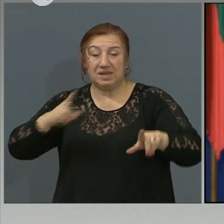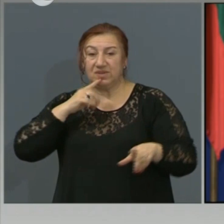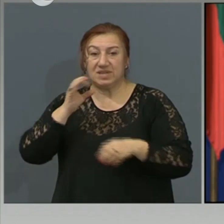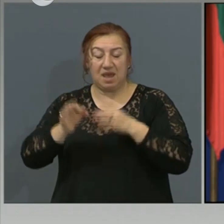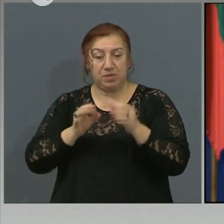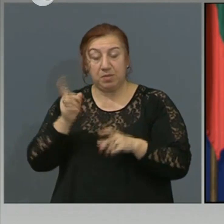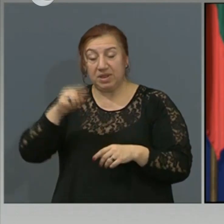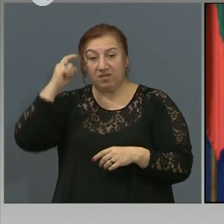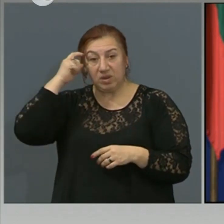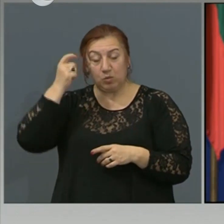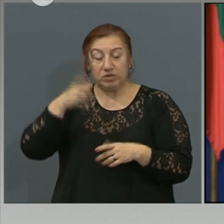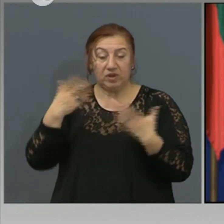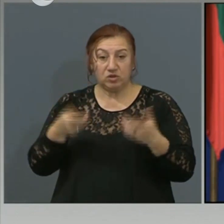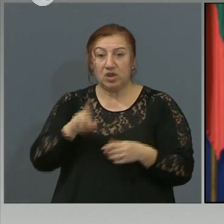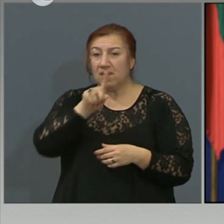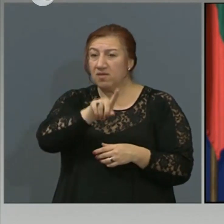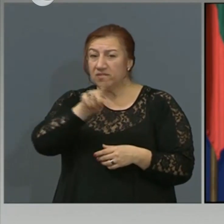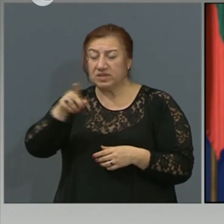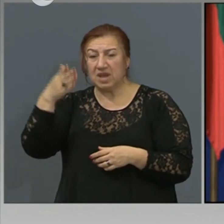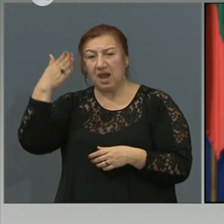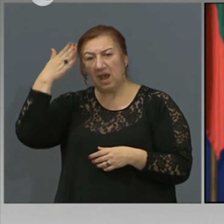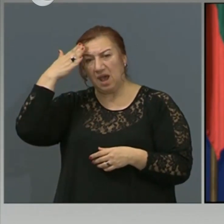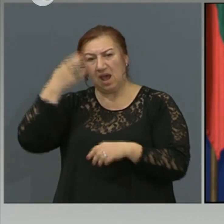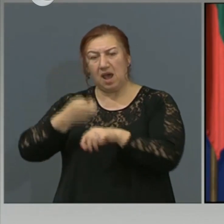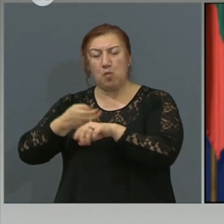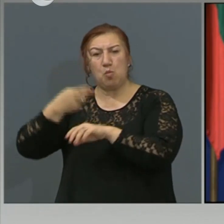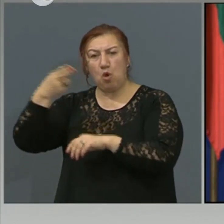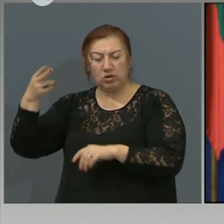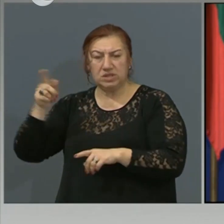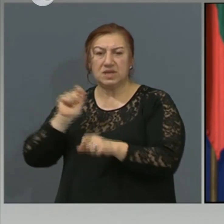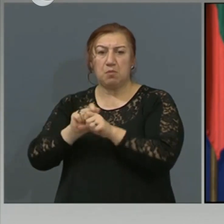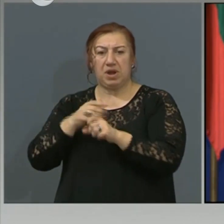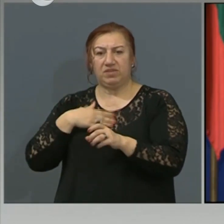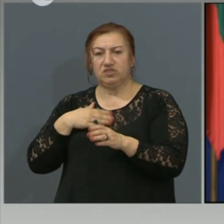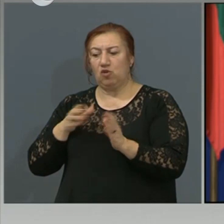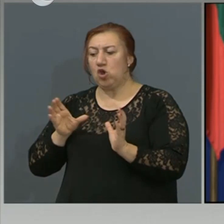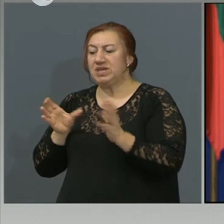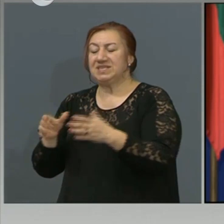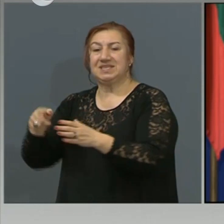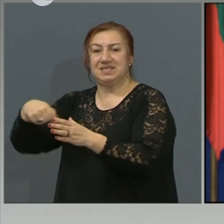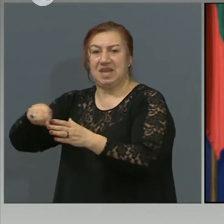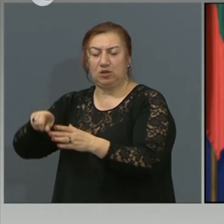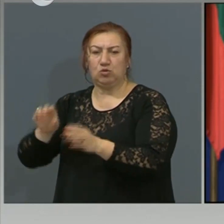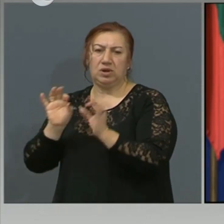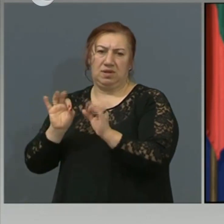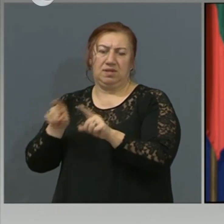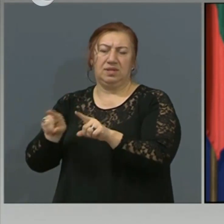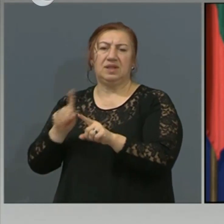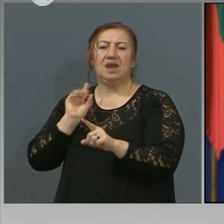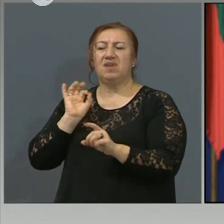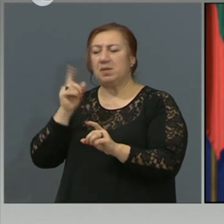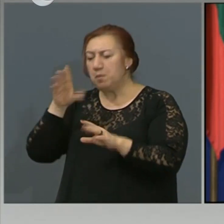нещо. И не случайно всяка една болница създава свои сектори, които са условно замърсени, да кажем, с